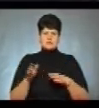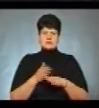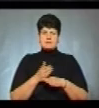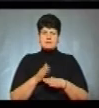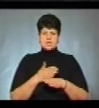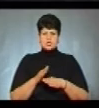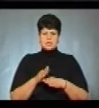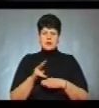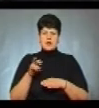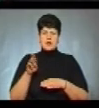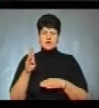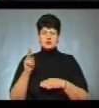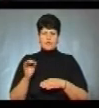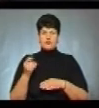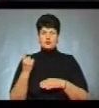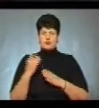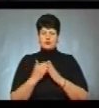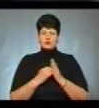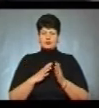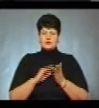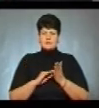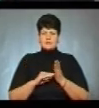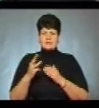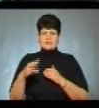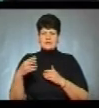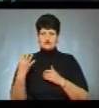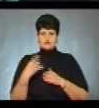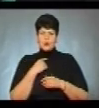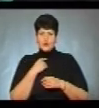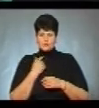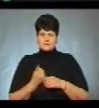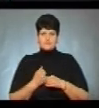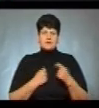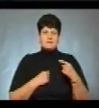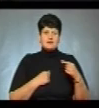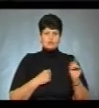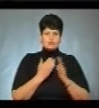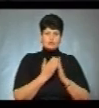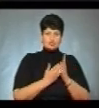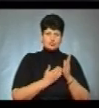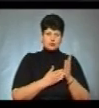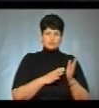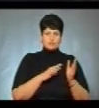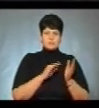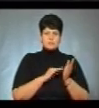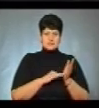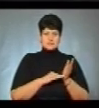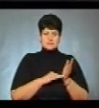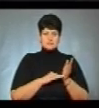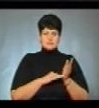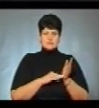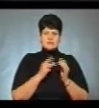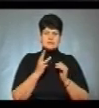От Ляшко в одному протоколі було записано 34 голоси, в іншому протоколі, в другому екземплярі було ці